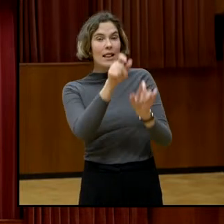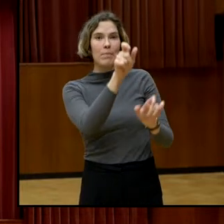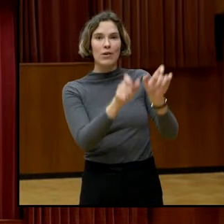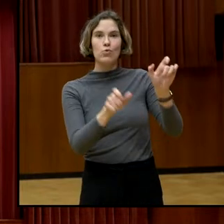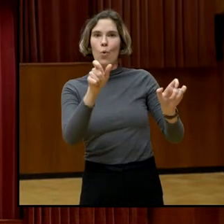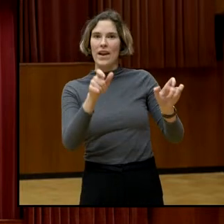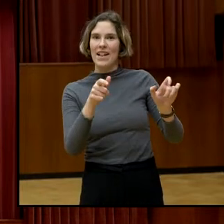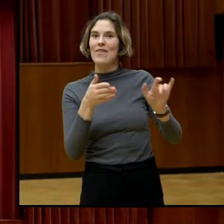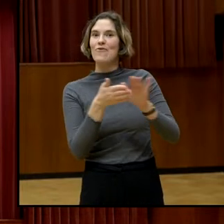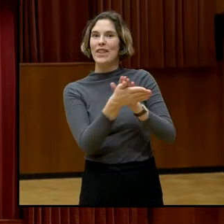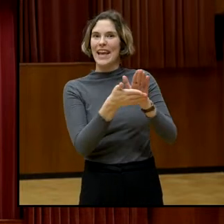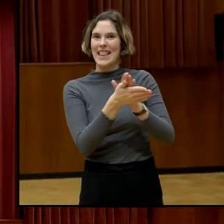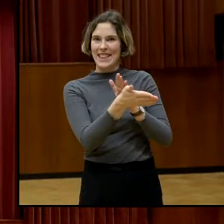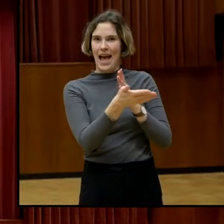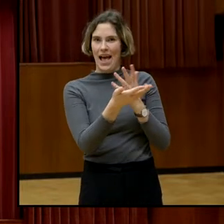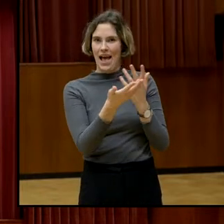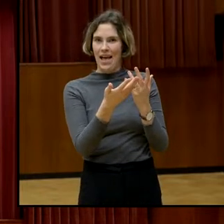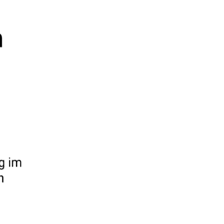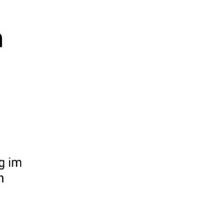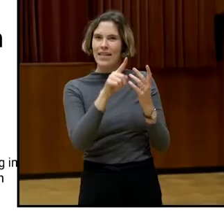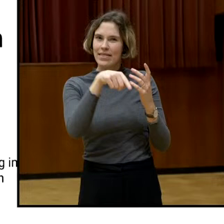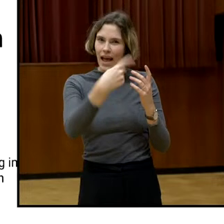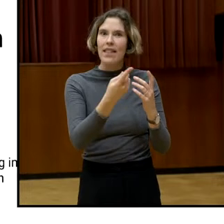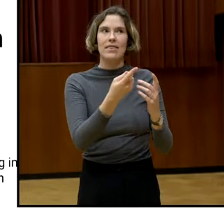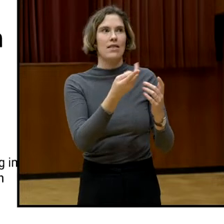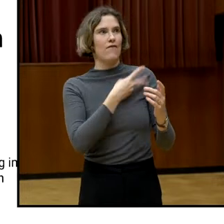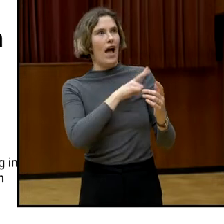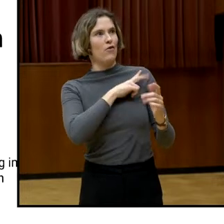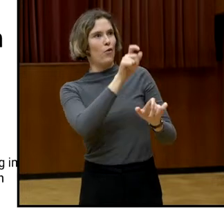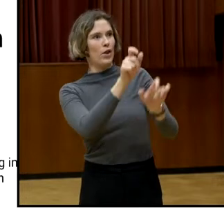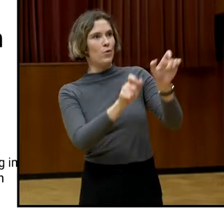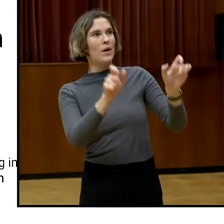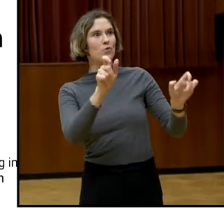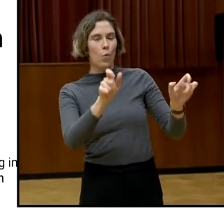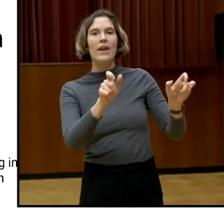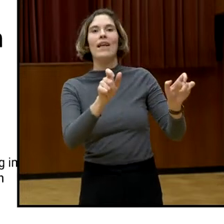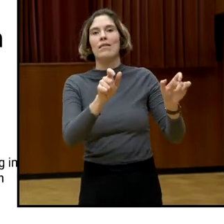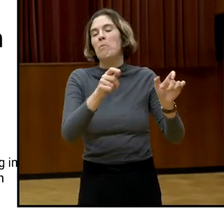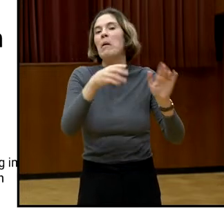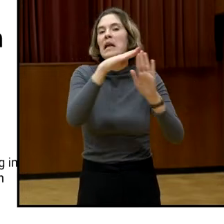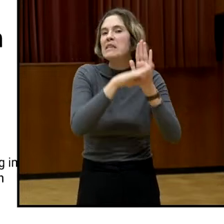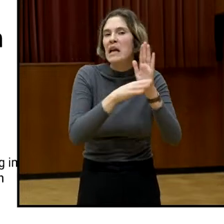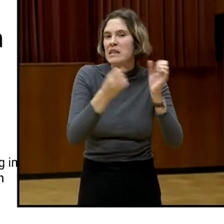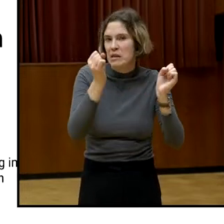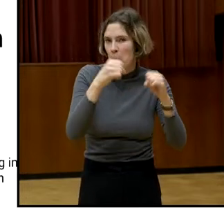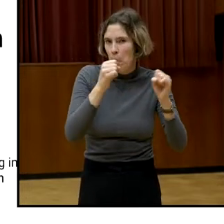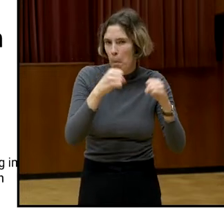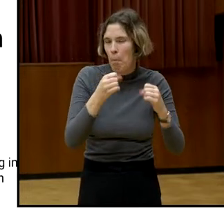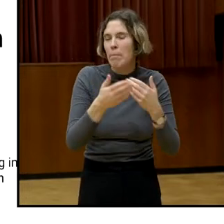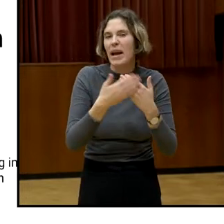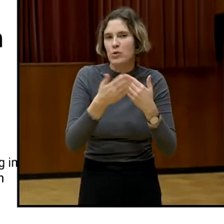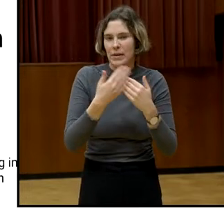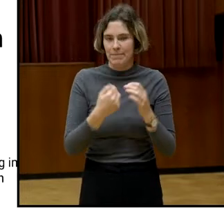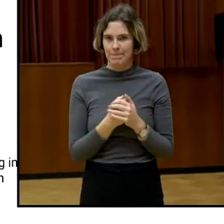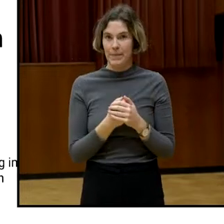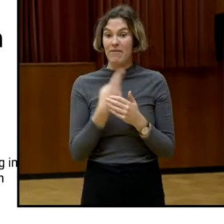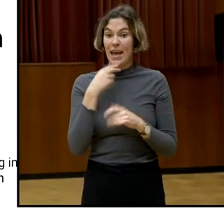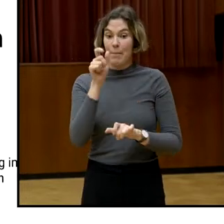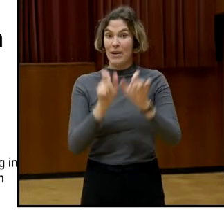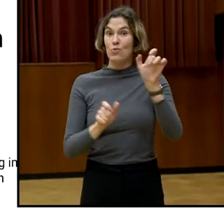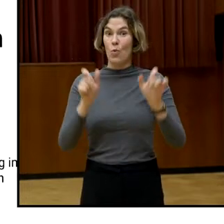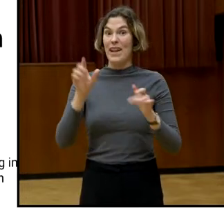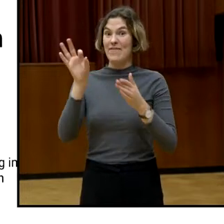zum Beispiel Gesetze beschließen. Wer sind denn die wahlberechtigten EinwohnerInnen? Das sind Menschen,